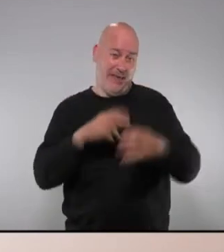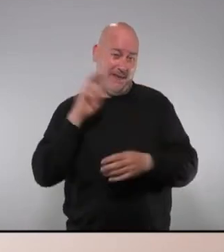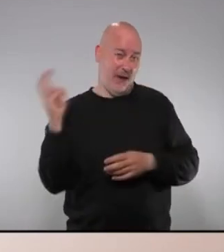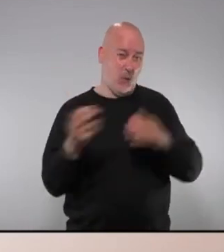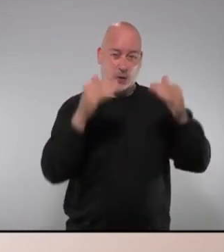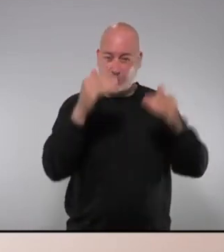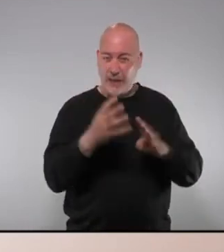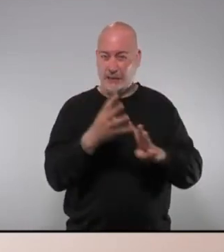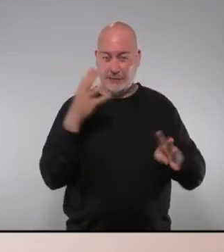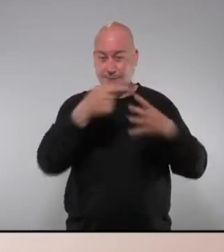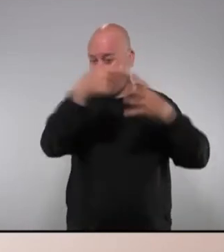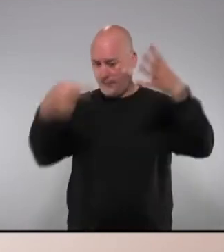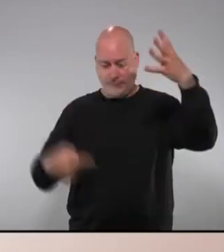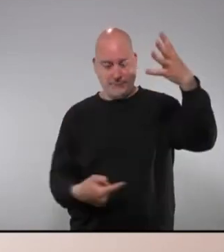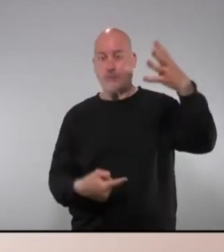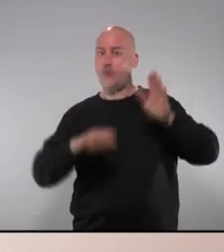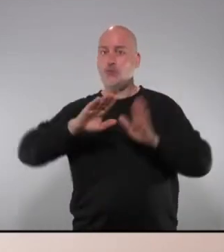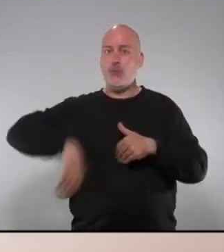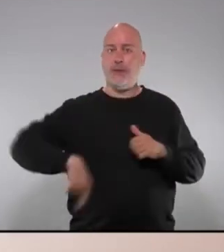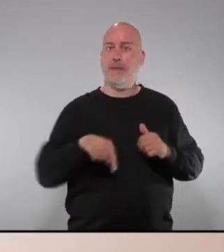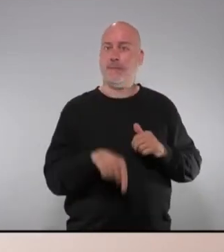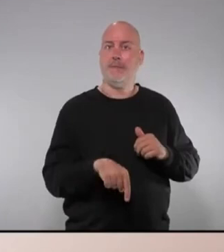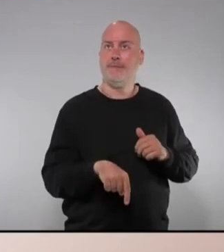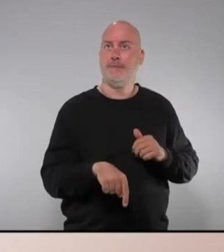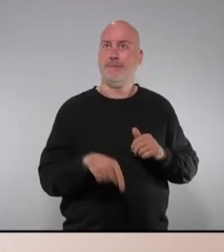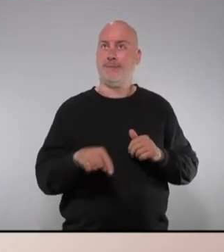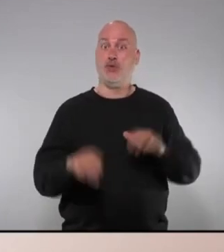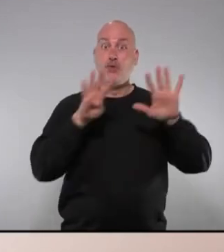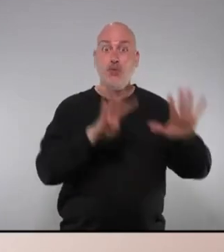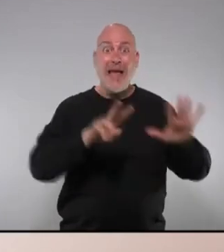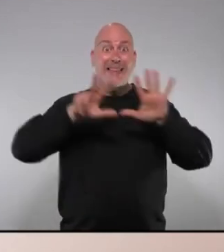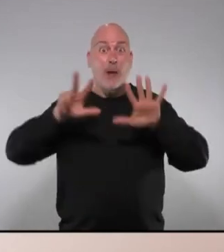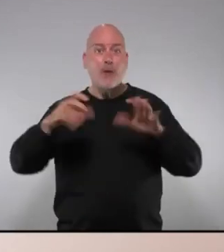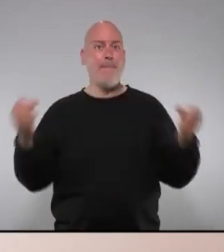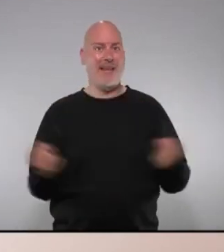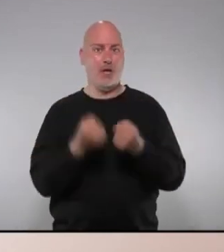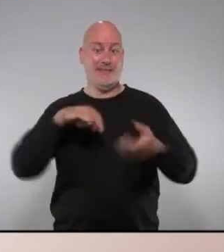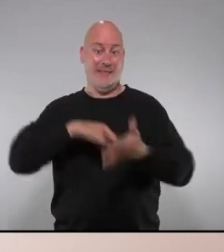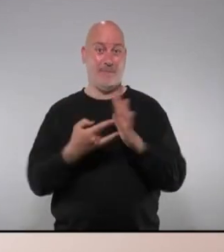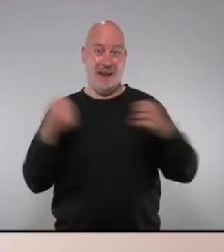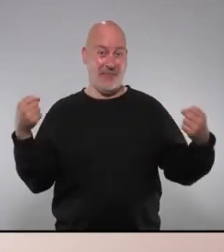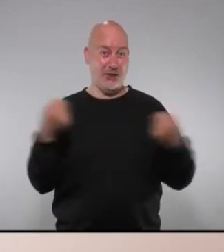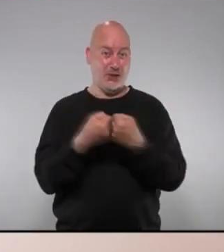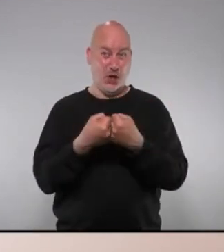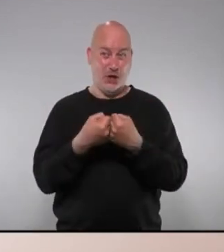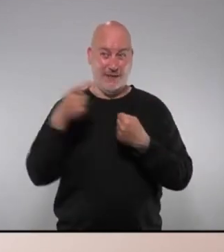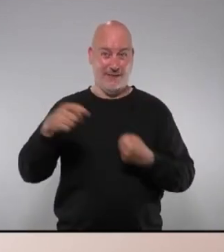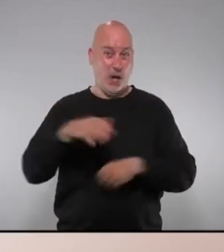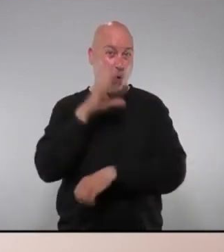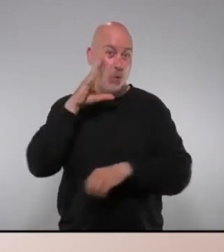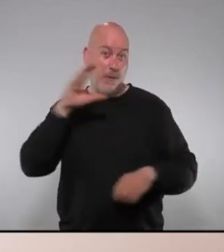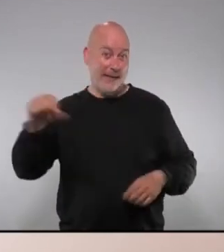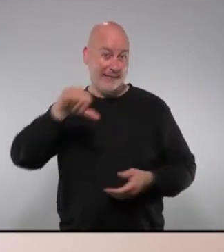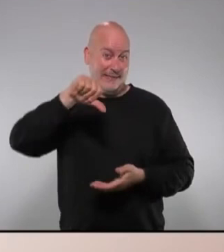contrari la llista del mal absolut tot i rebre 98 milions del pla de xoc del govern central gairebé un euro de cada cinc